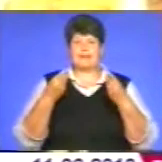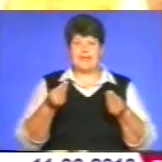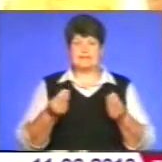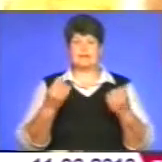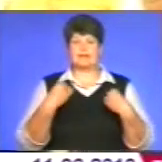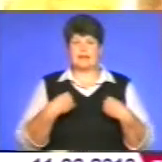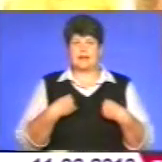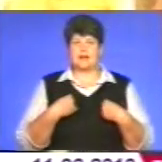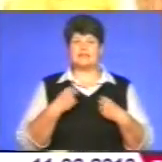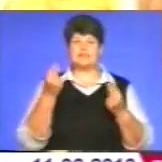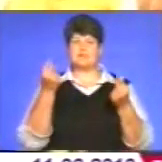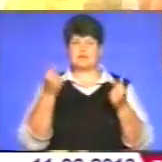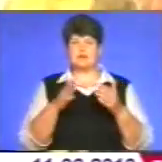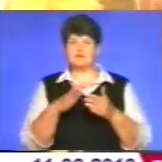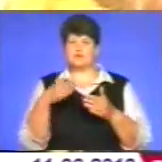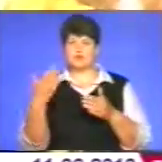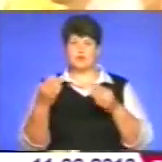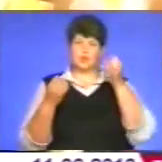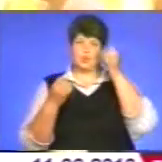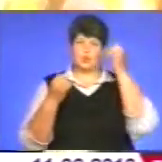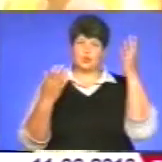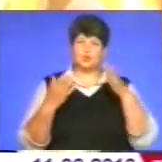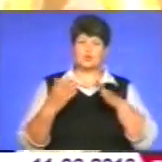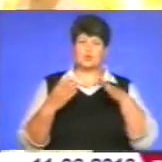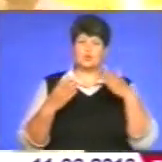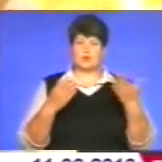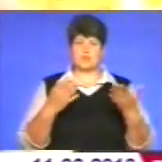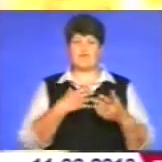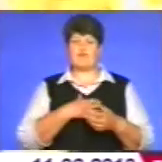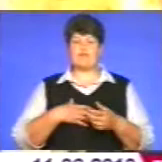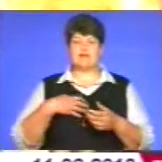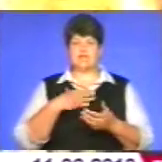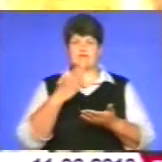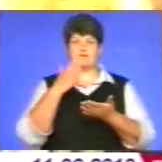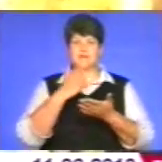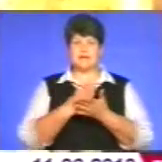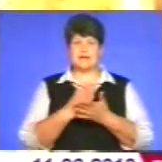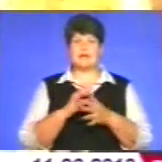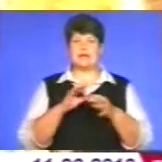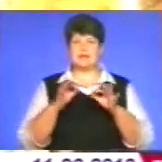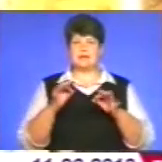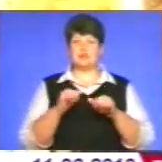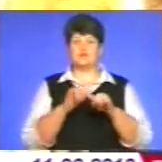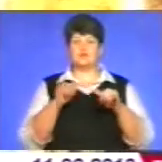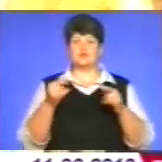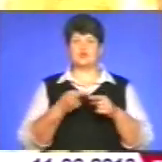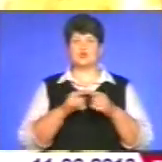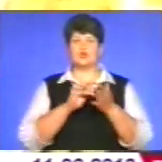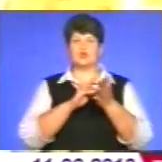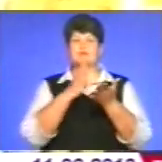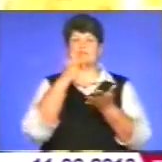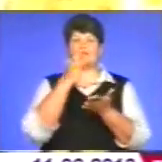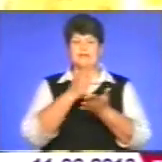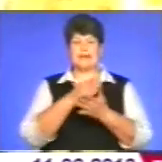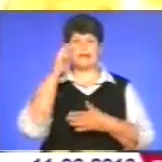як із фінансової сторони, так і з культурної сторони. І важливим елементом розвитку цього туризму також є